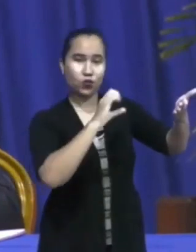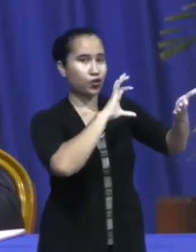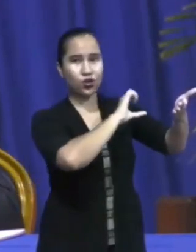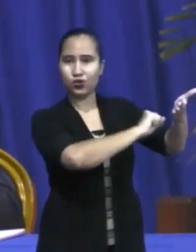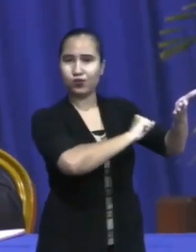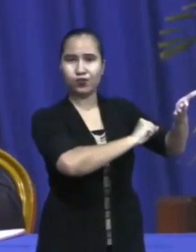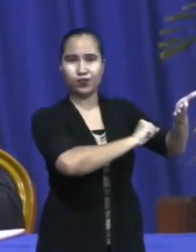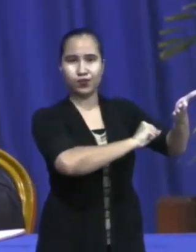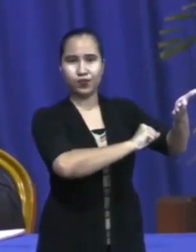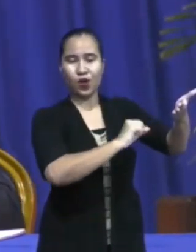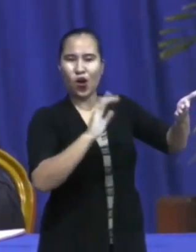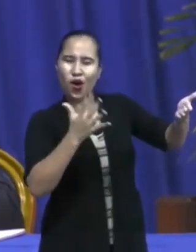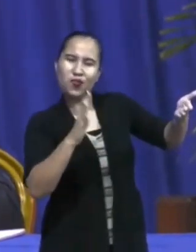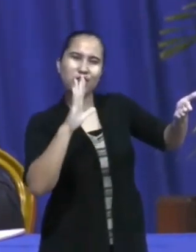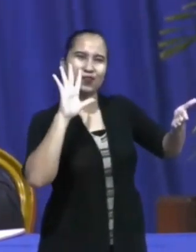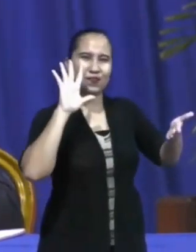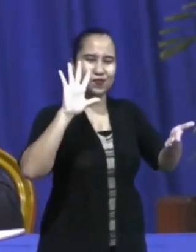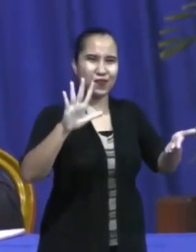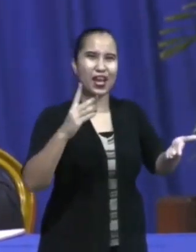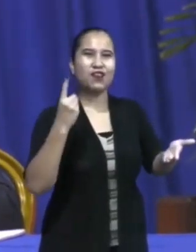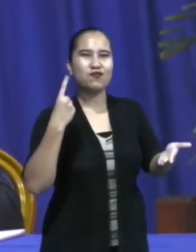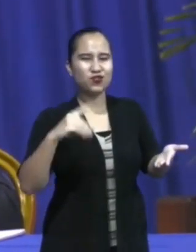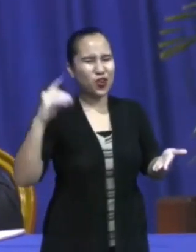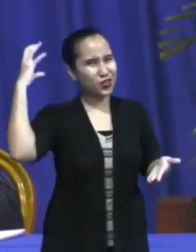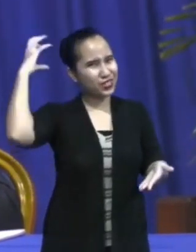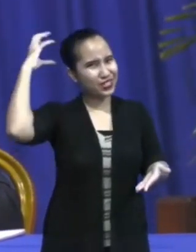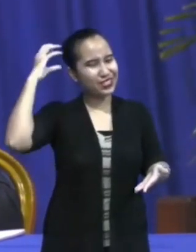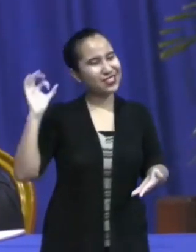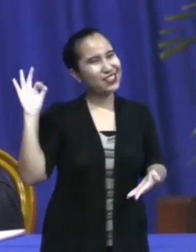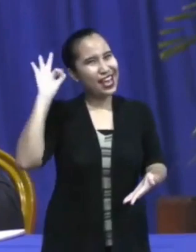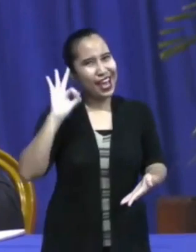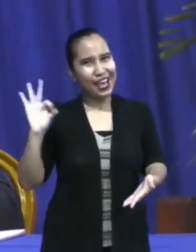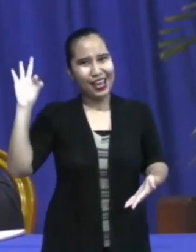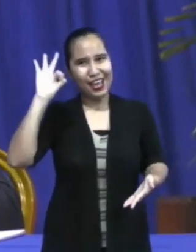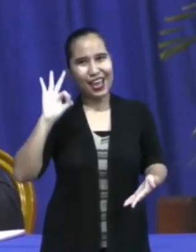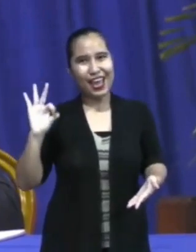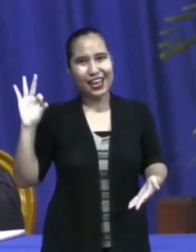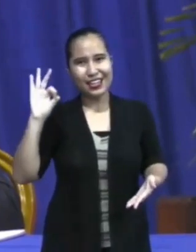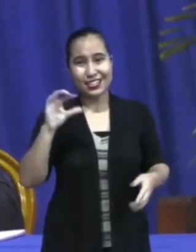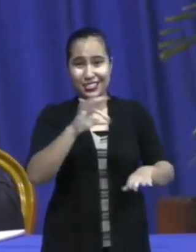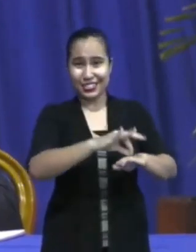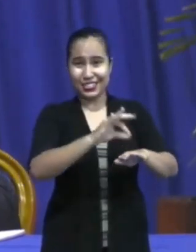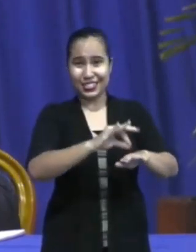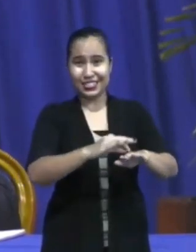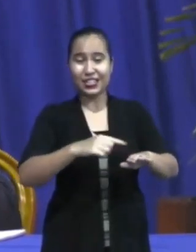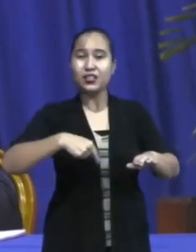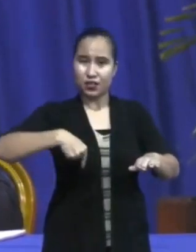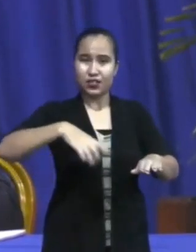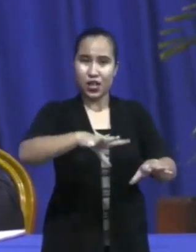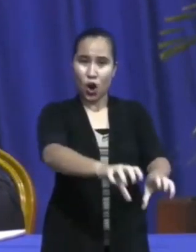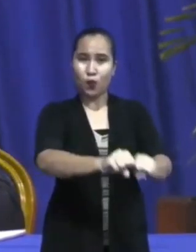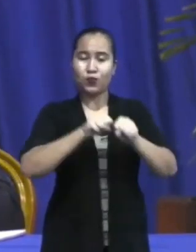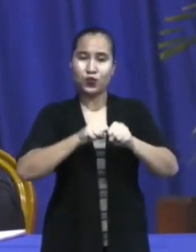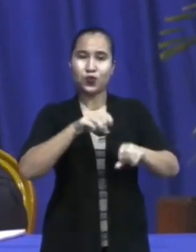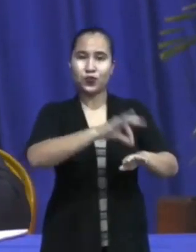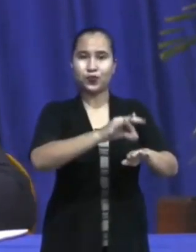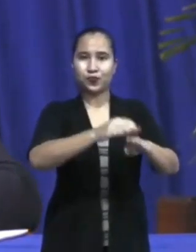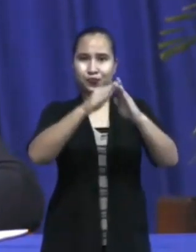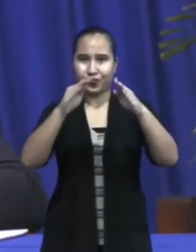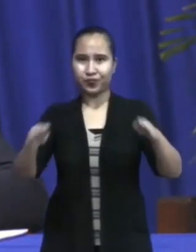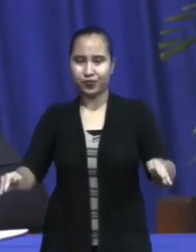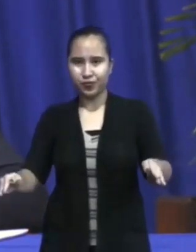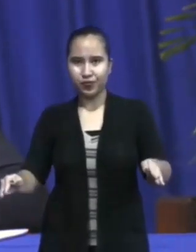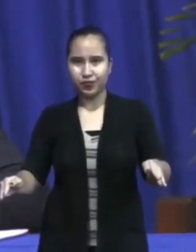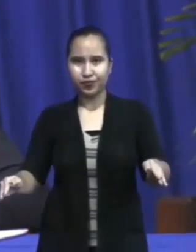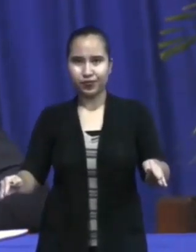genomen. 5000 zijn weer cases, ernstige cases die ziekenhuisopnames zullen behoeven. We hebben tegenover een